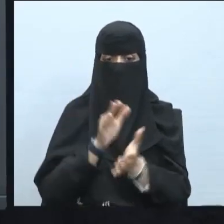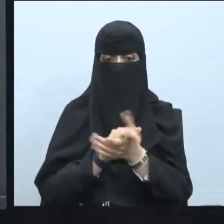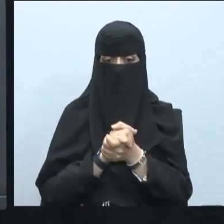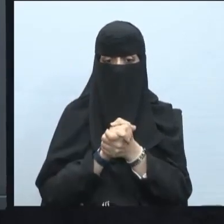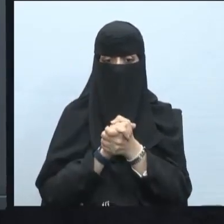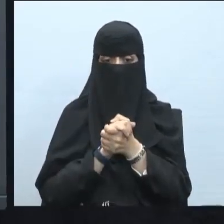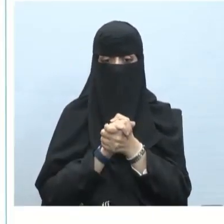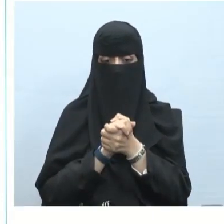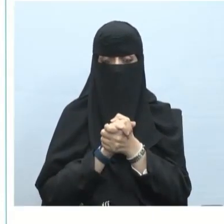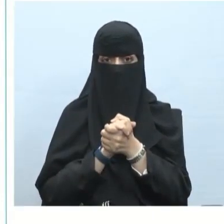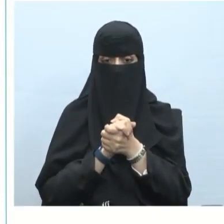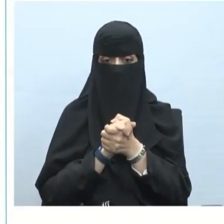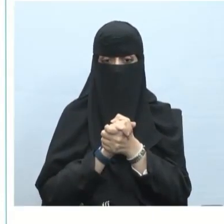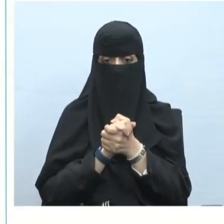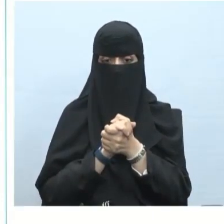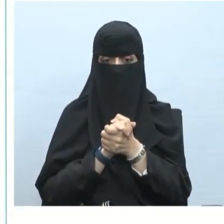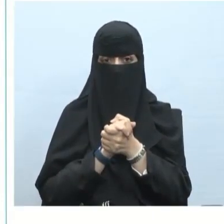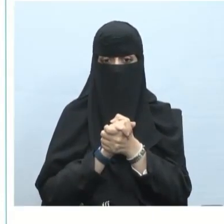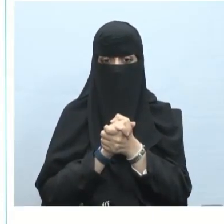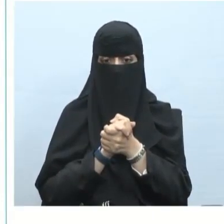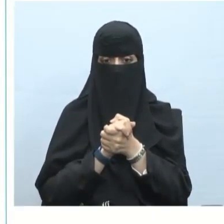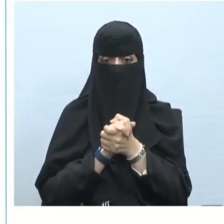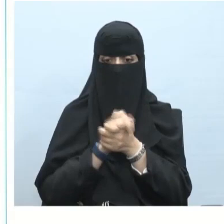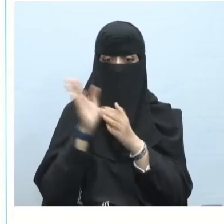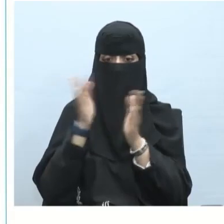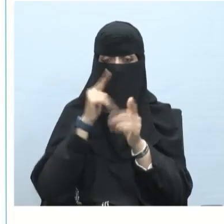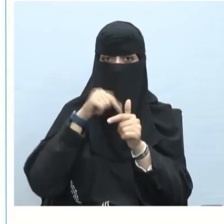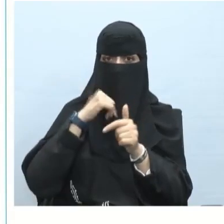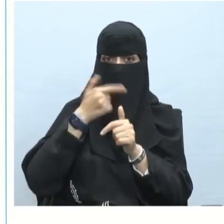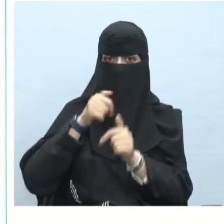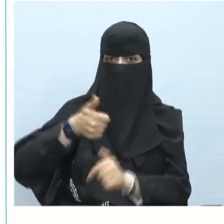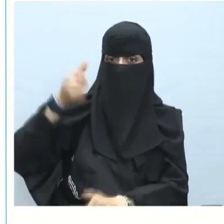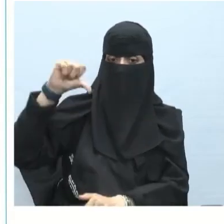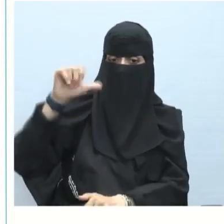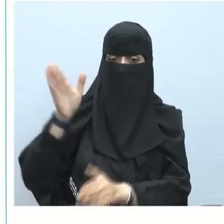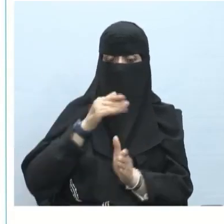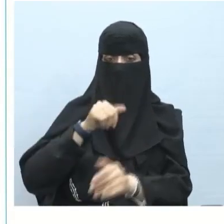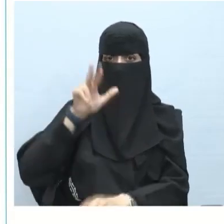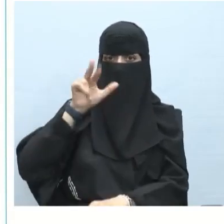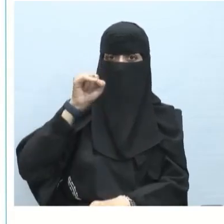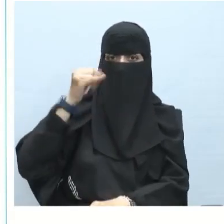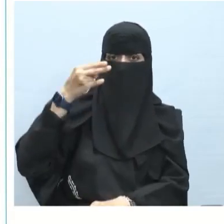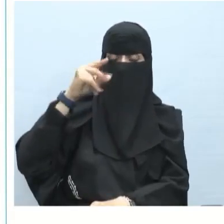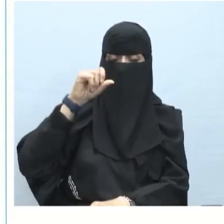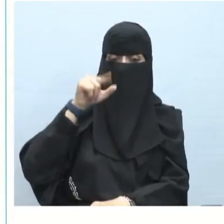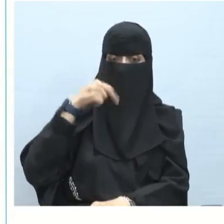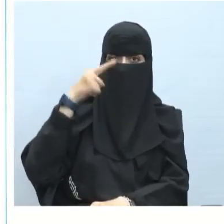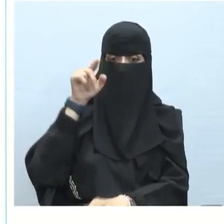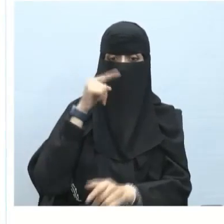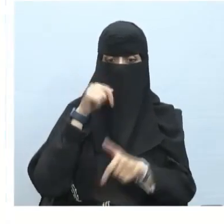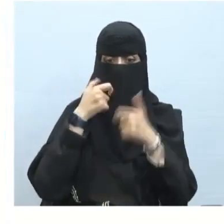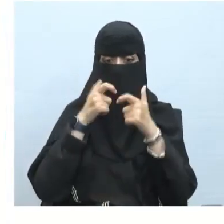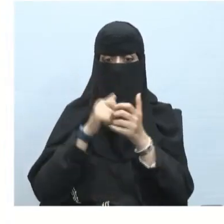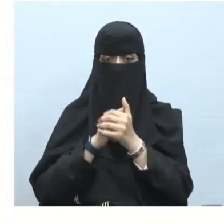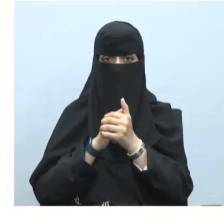سيكون أو والمعطوف وهو الجزء الثاني ماذا سيكون منصوب سنركز الآن